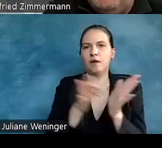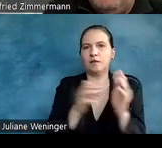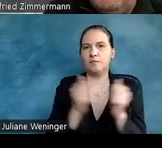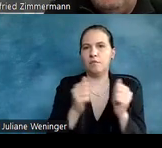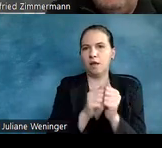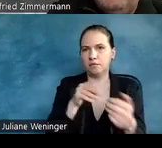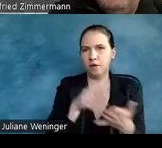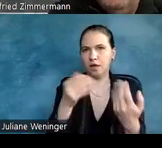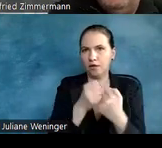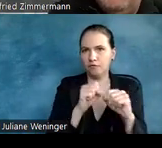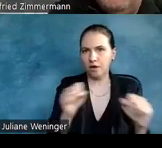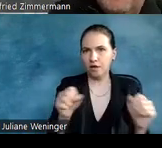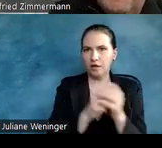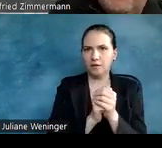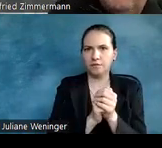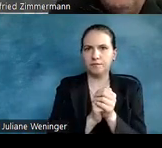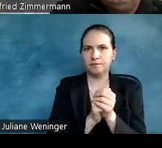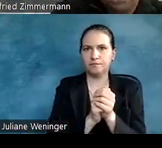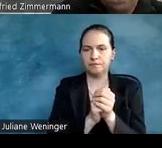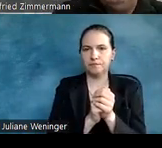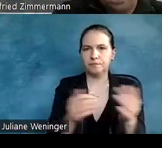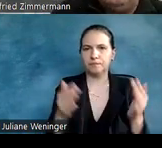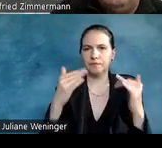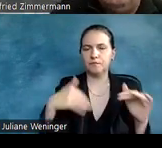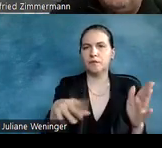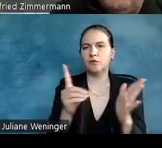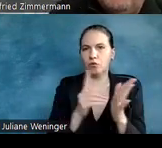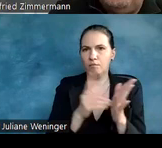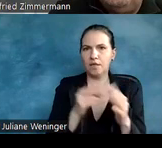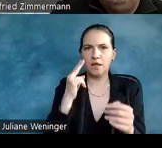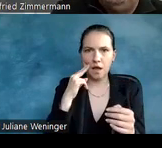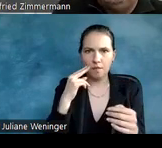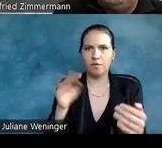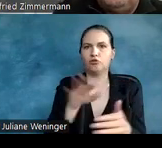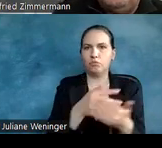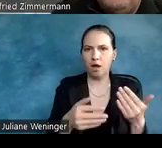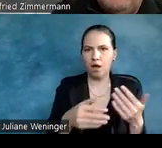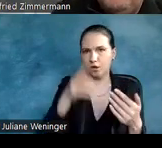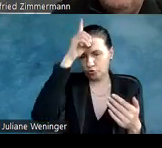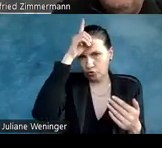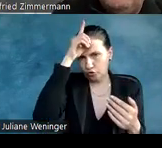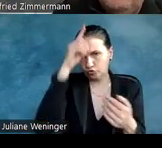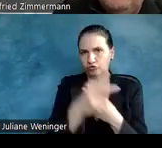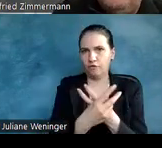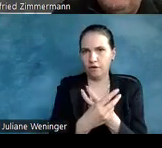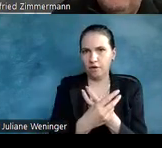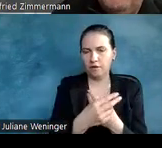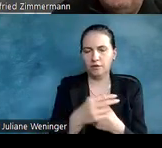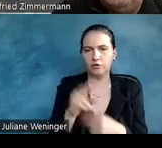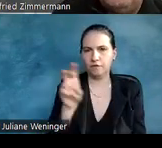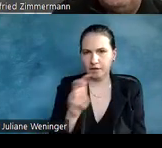Barrierefreiheit. Der Dokumentenname ist drauf. Sprache ist Deutsch-Schweizerisch. DE